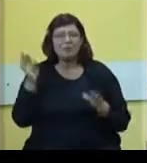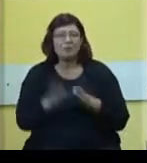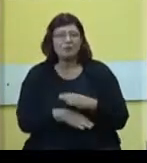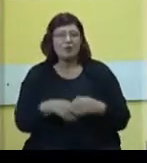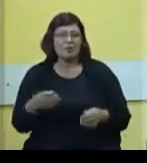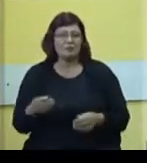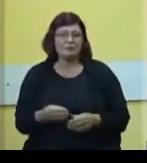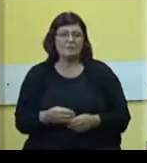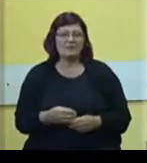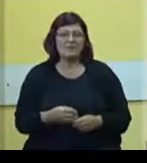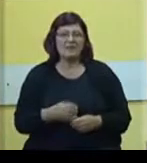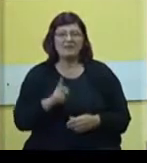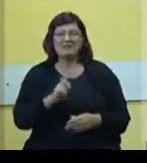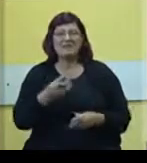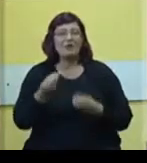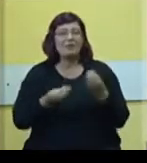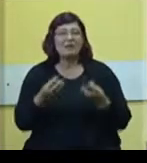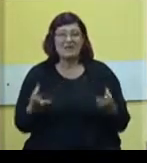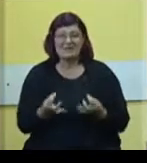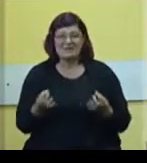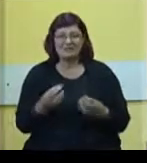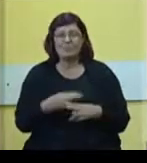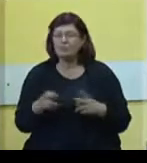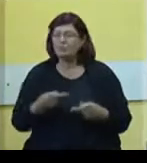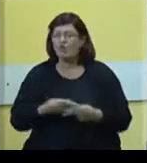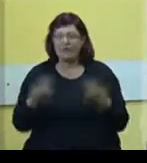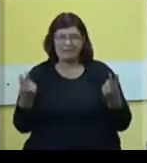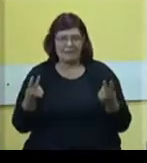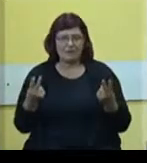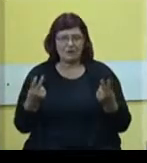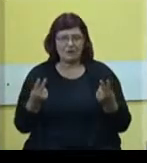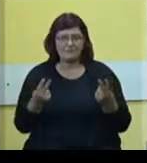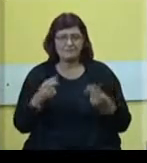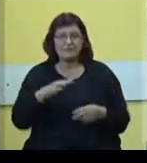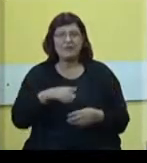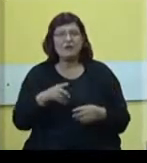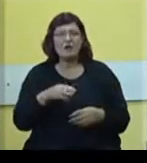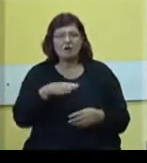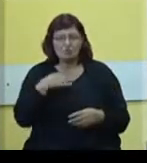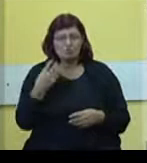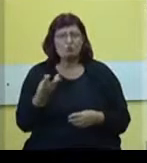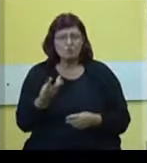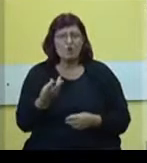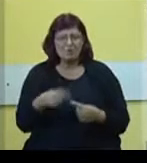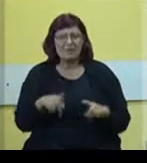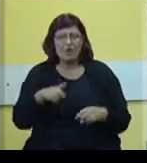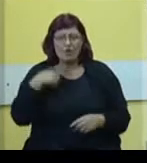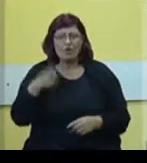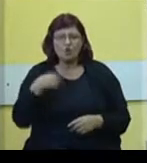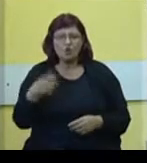je, a da se ne obrazloži i zašto. Sasvim je jasno da je dobar deo govora